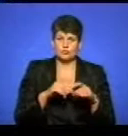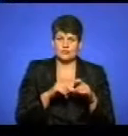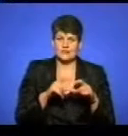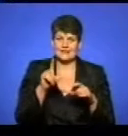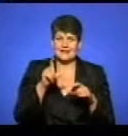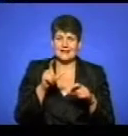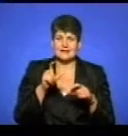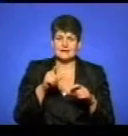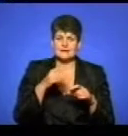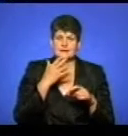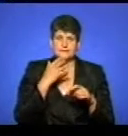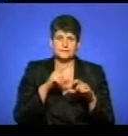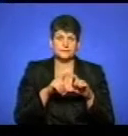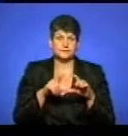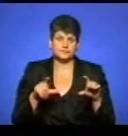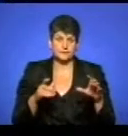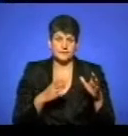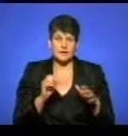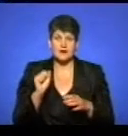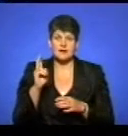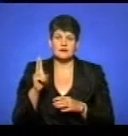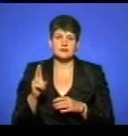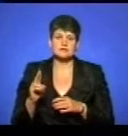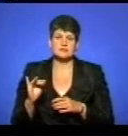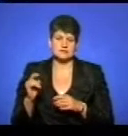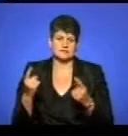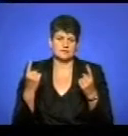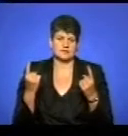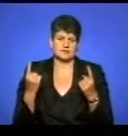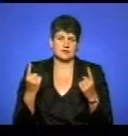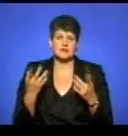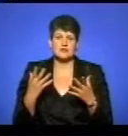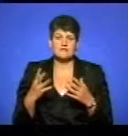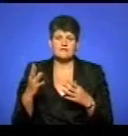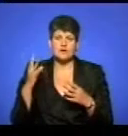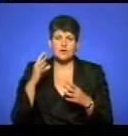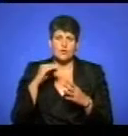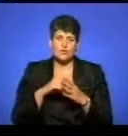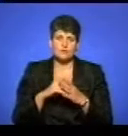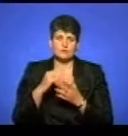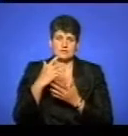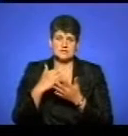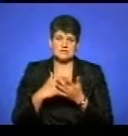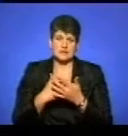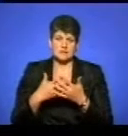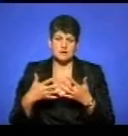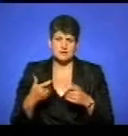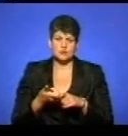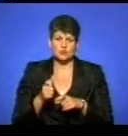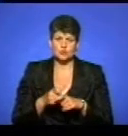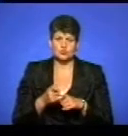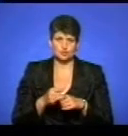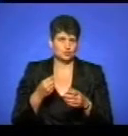-номерах. Це акциз, непомірний акциз, який враховується певний схемат, і він дуже-дуже